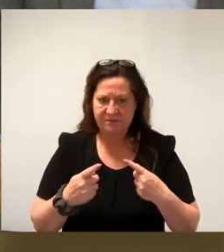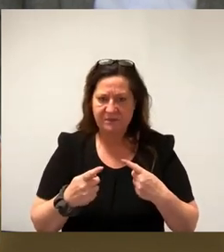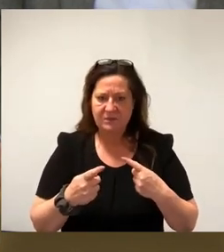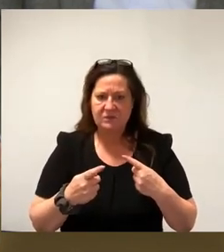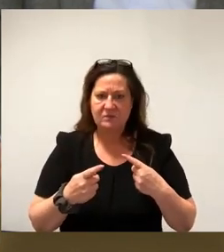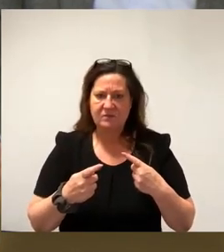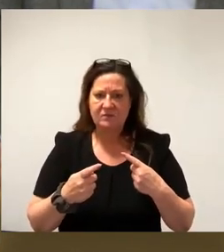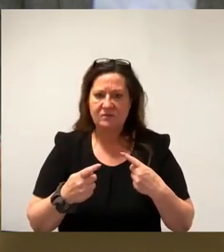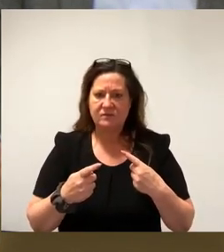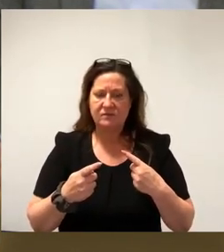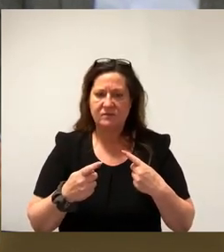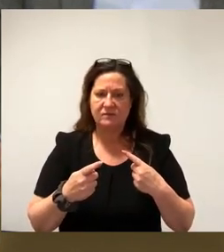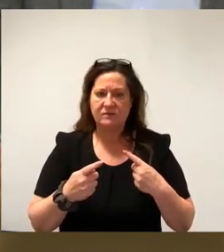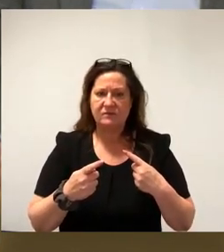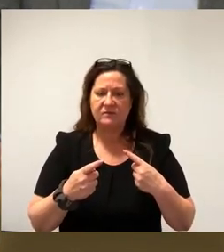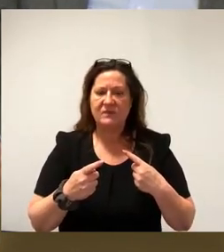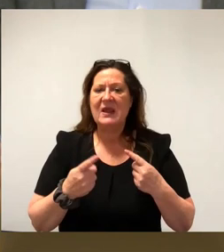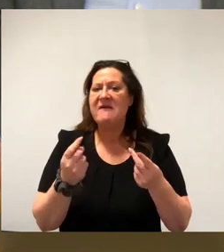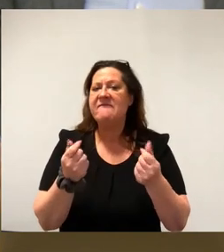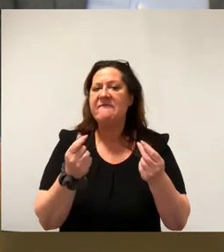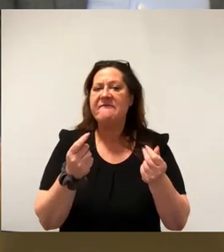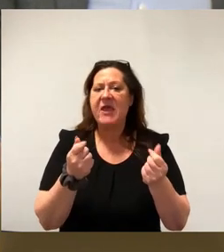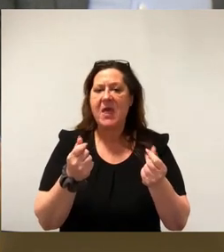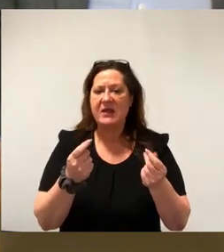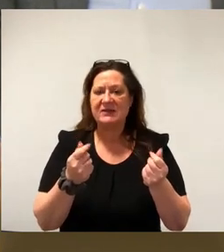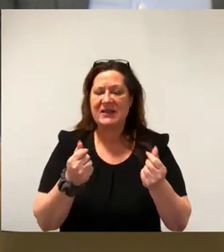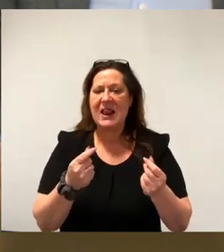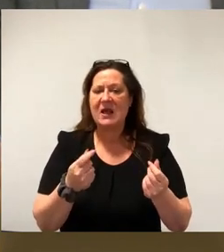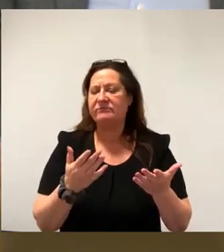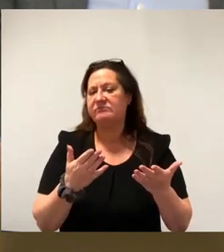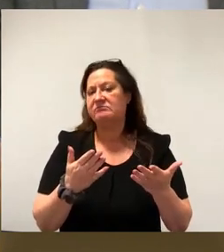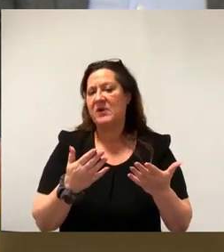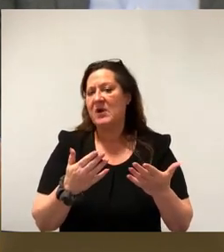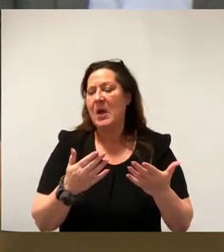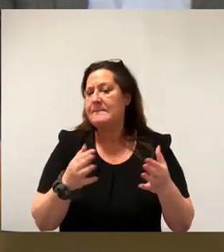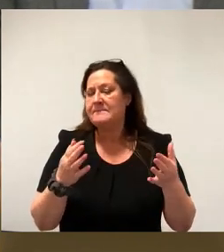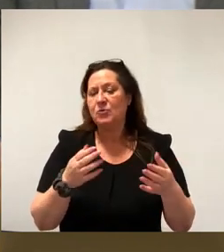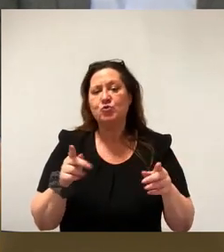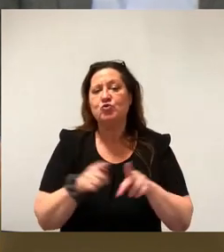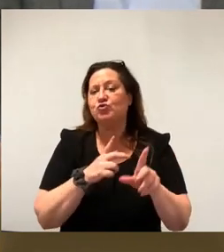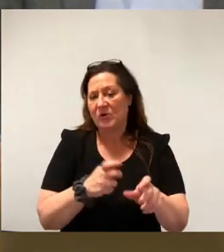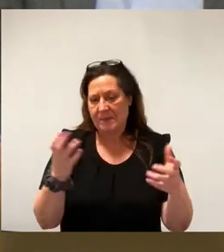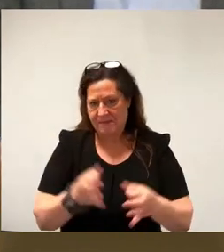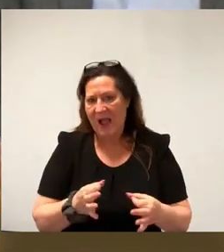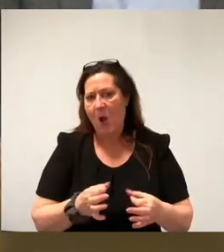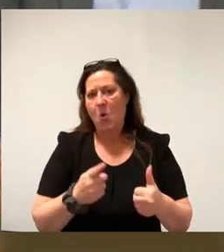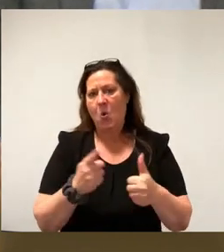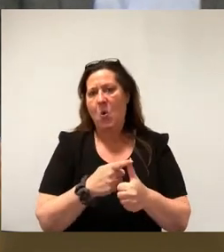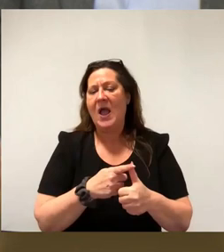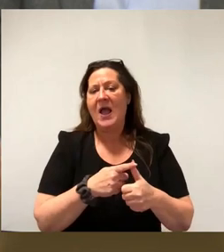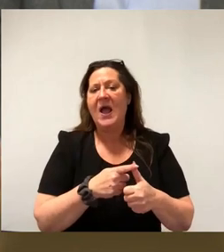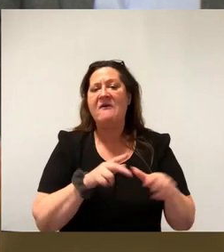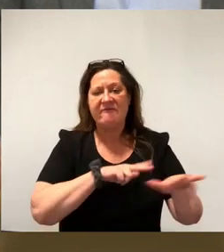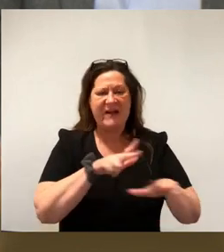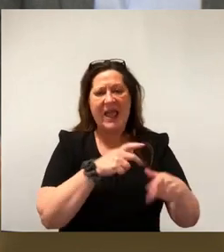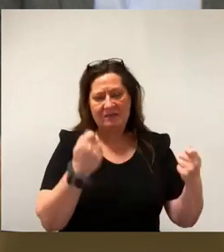finanziellen Notwendigkeiten der Zuschüsse sowohl bei den Verkehrsbetrieben wie auch bei